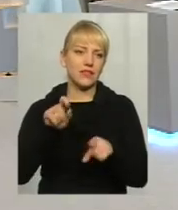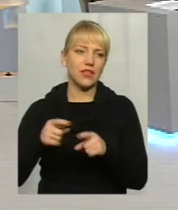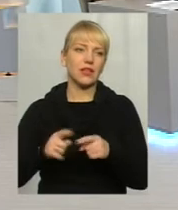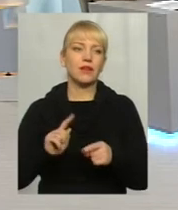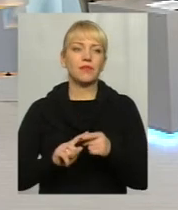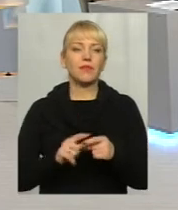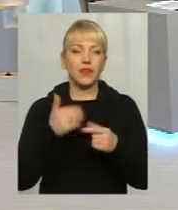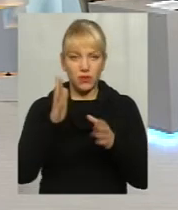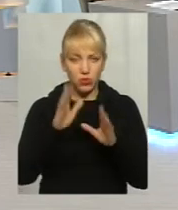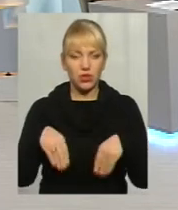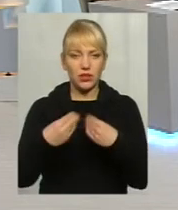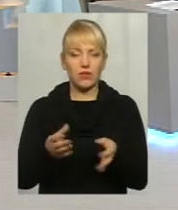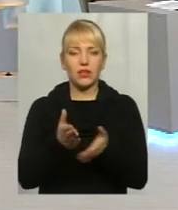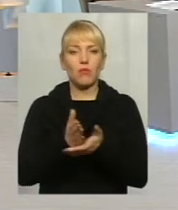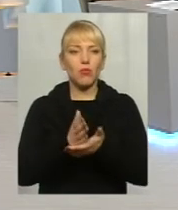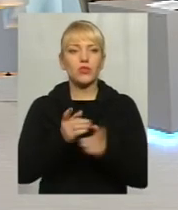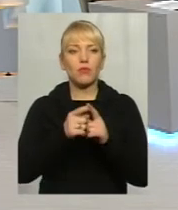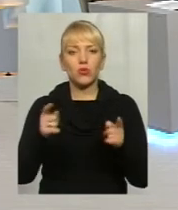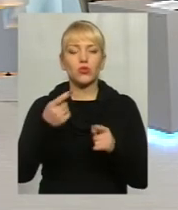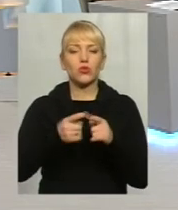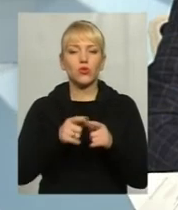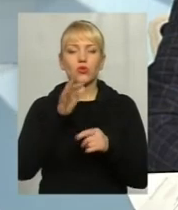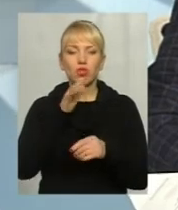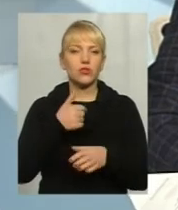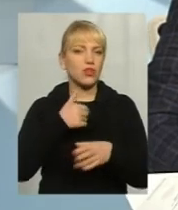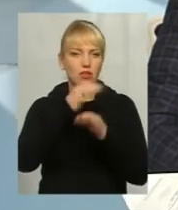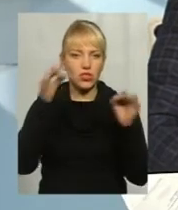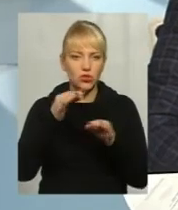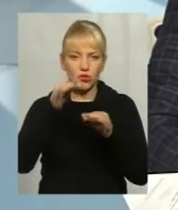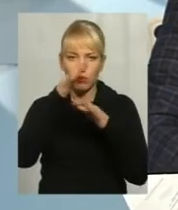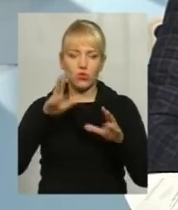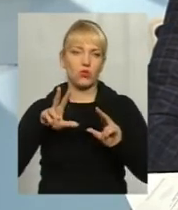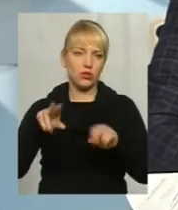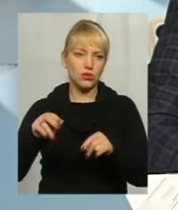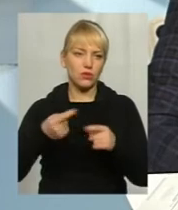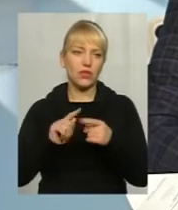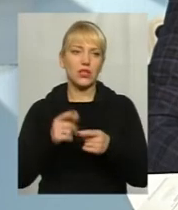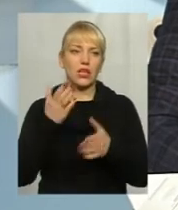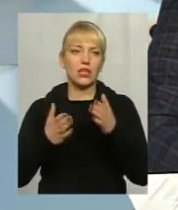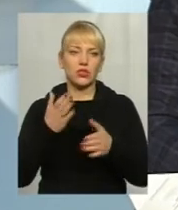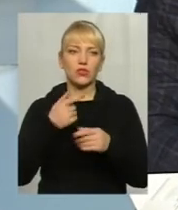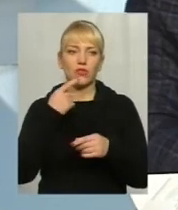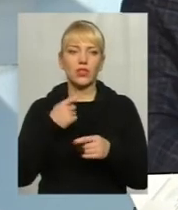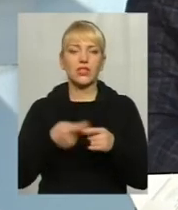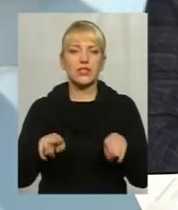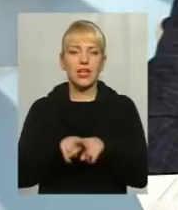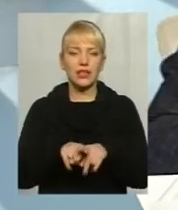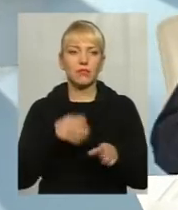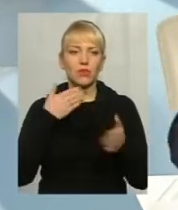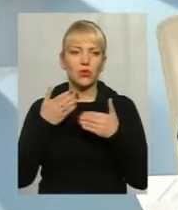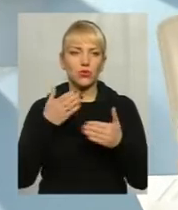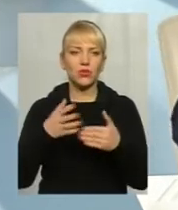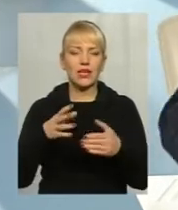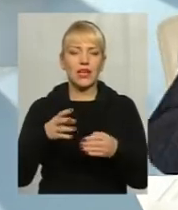послуги на протязі того часу? Я нічого не можу гарантувати, тому що, якщо таким підходом, то нівелюється вся